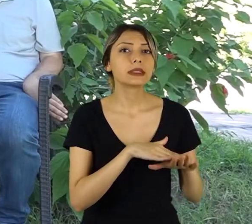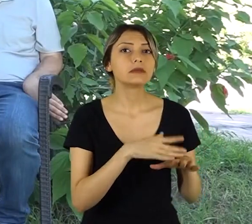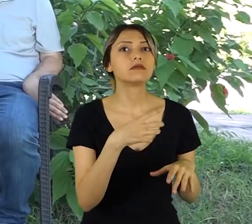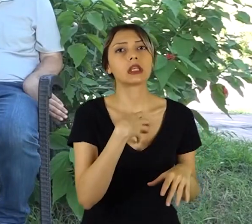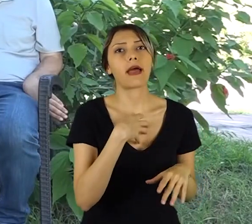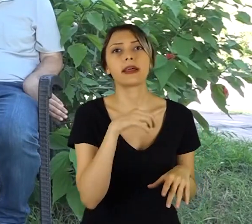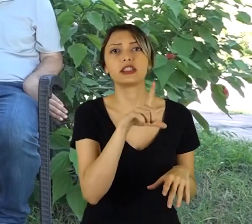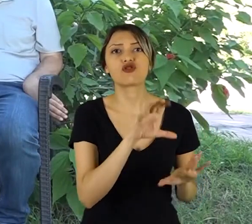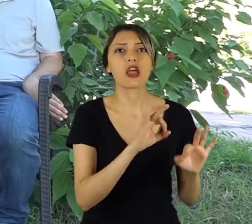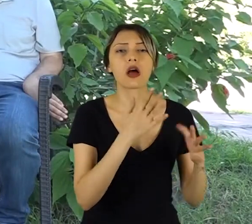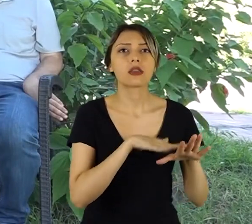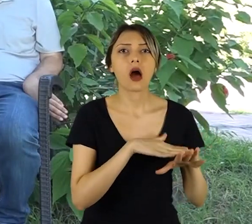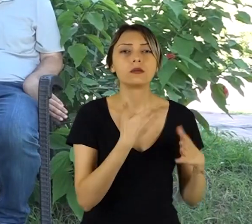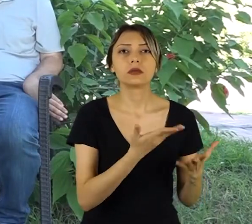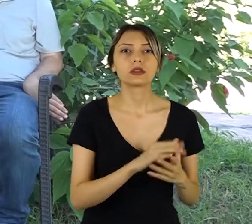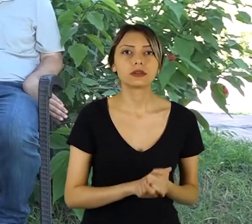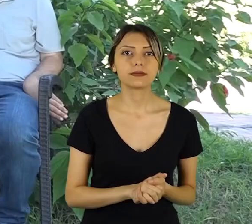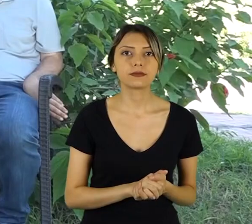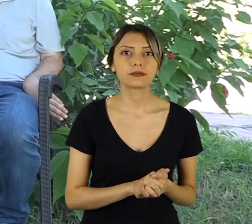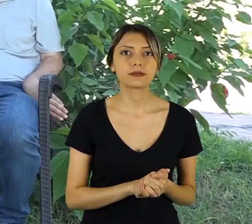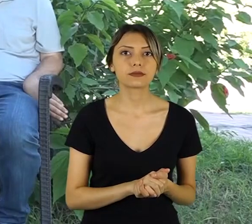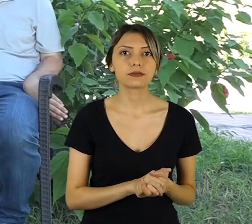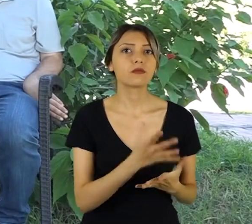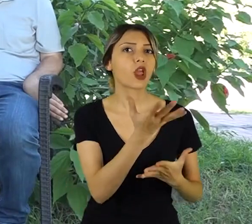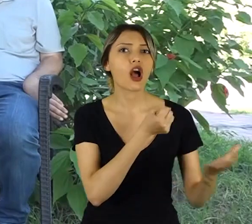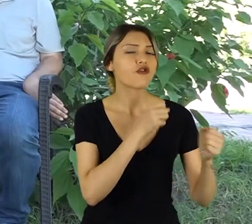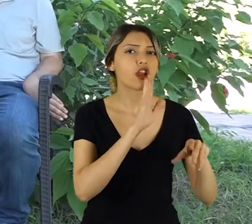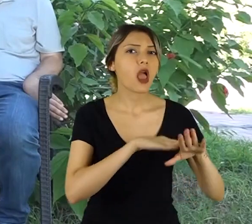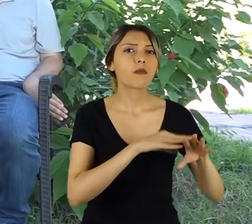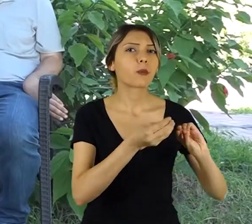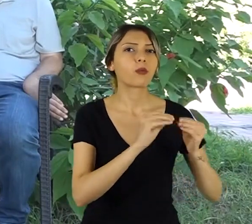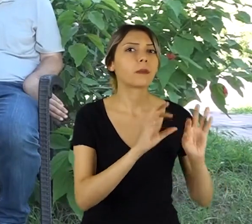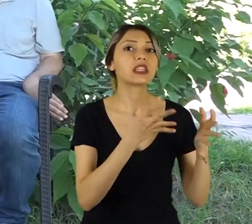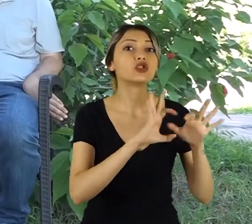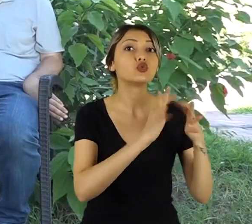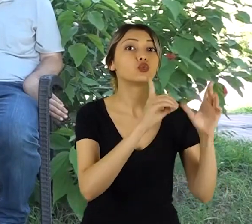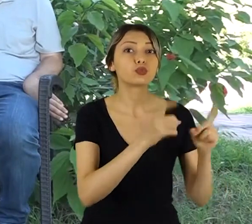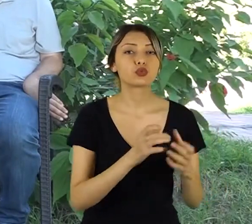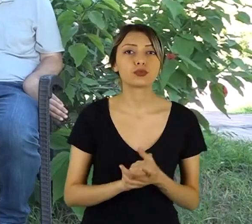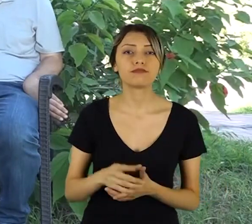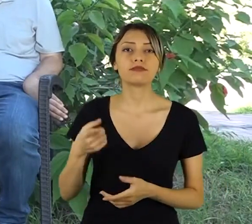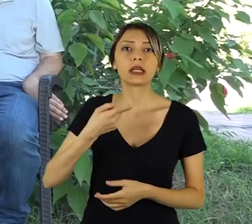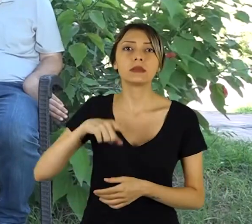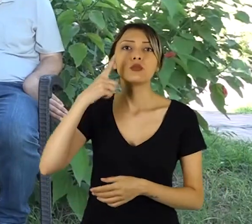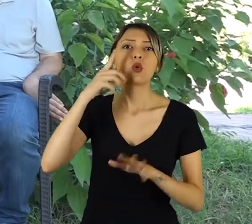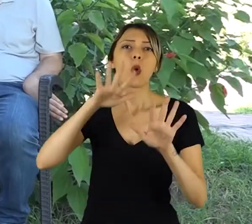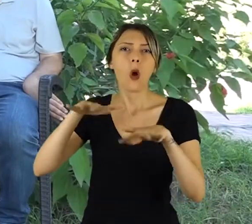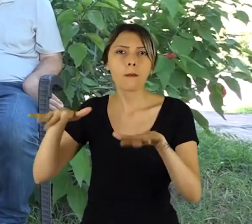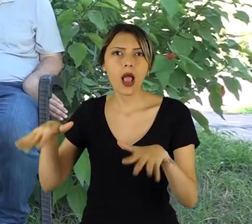Bireysel ihtiyaçlarınızı, temel alışverişlerinizin yapılması problemini nasıl çözdünüz? Biz görme engeller dışarı